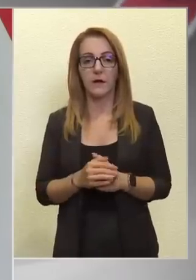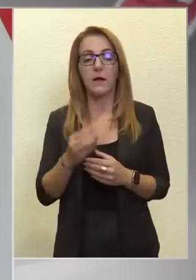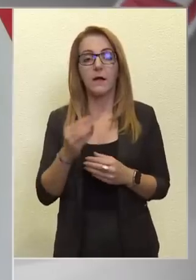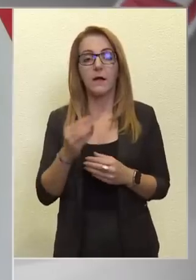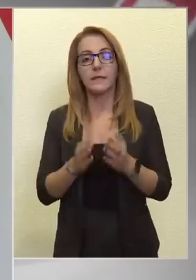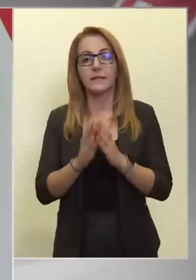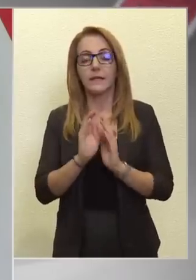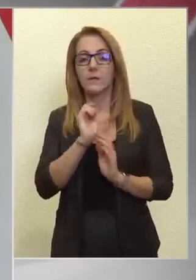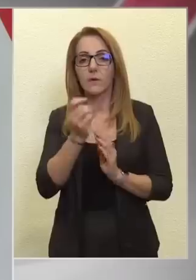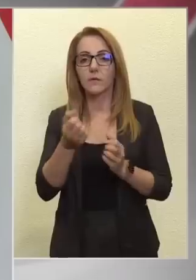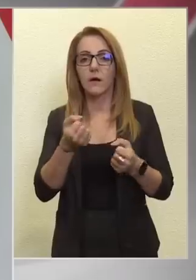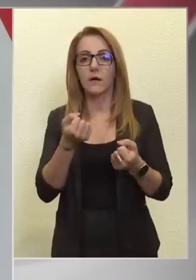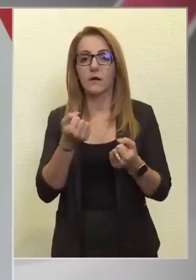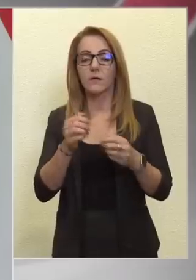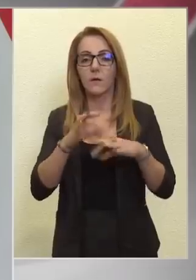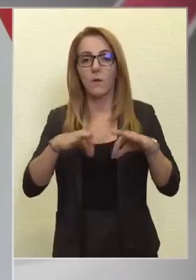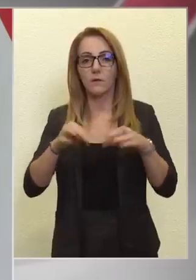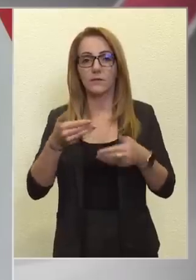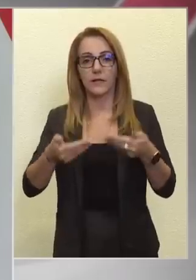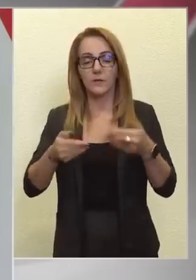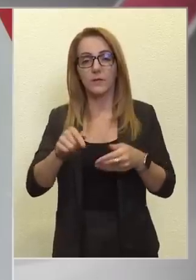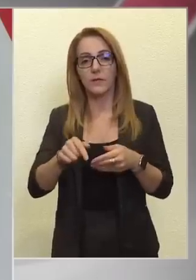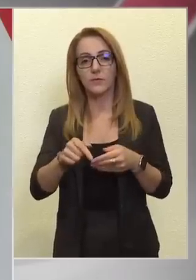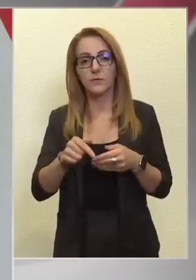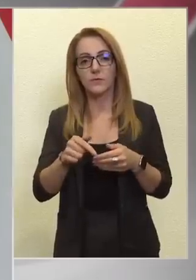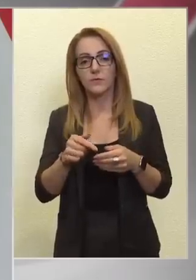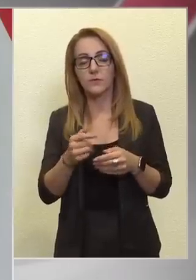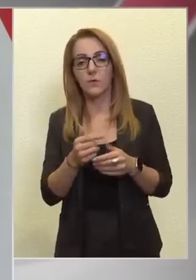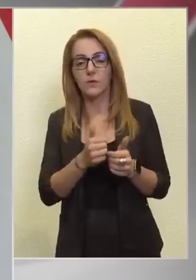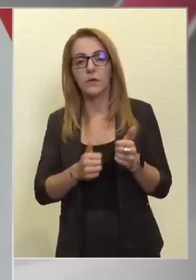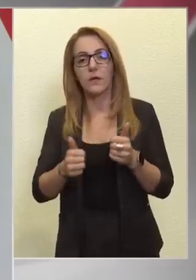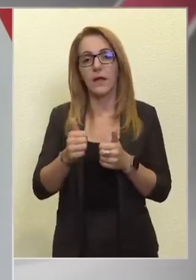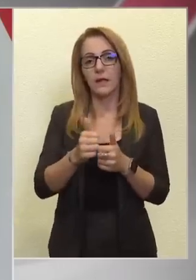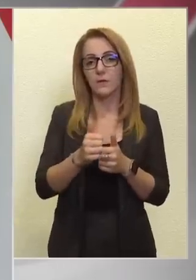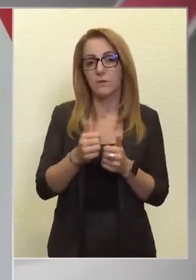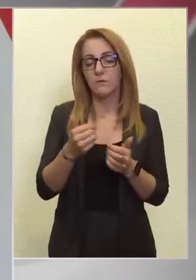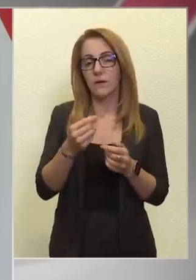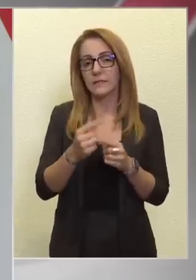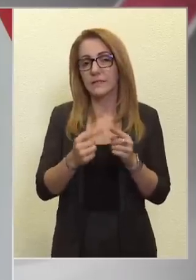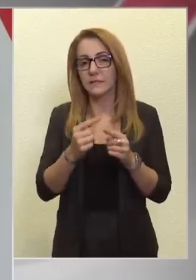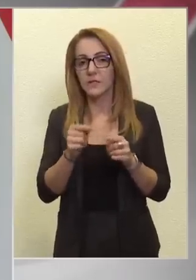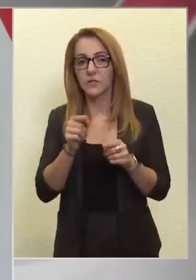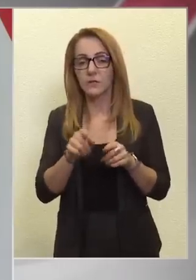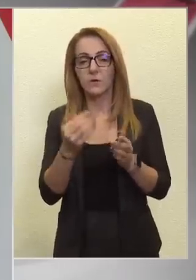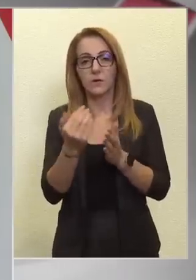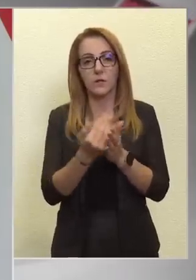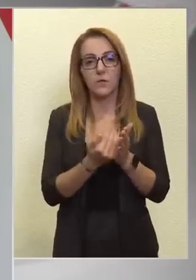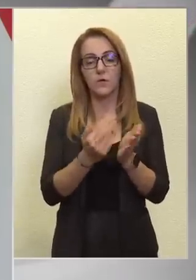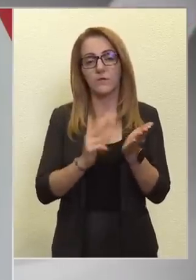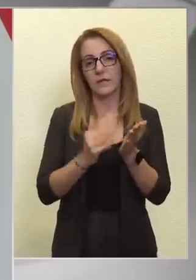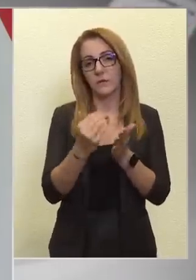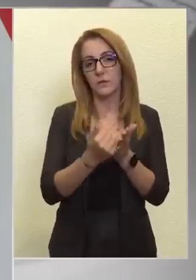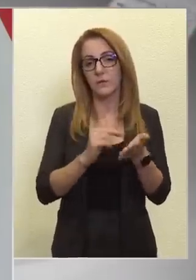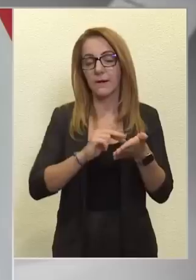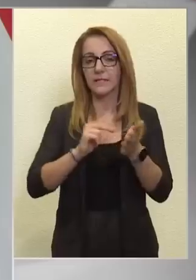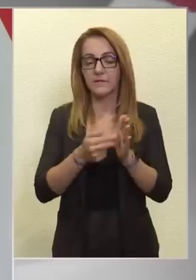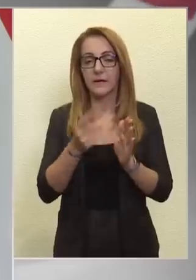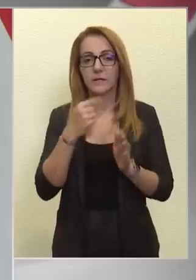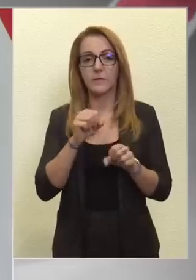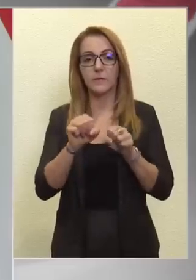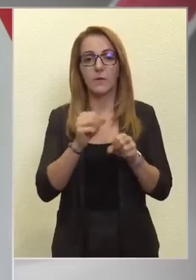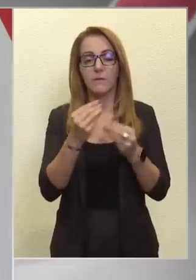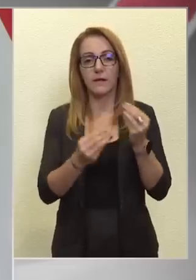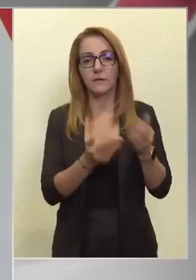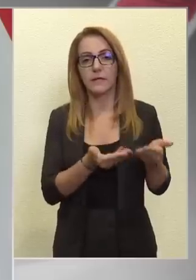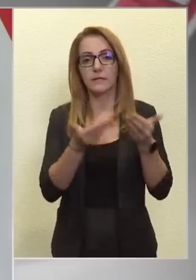Magyarországgyűlést, hogy részesítse előnyben azokat a jogszabálytervezeteket, törvénytervezeteket, amelyeket a kormány azért